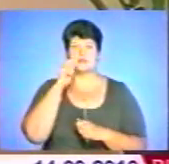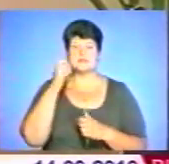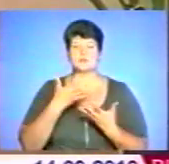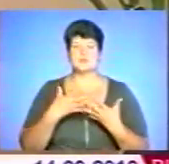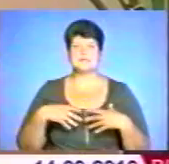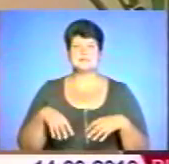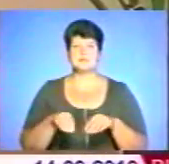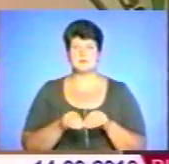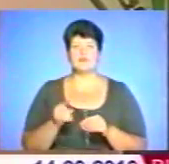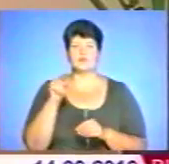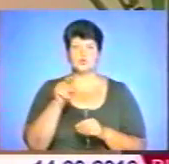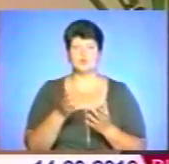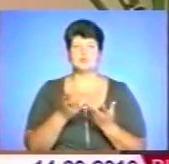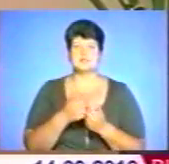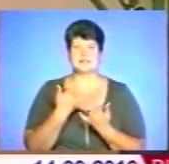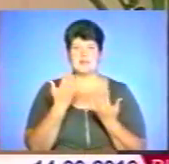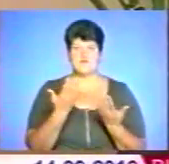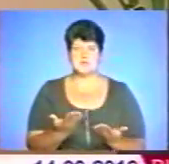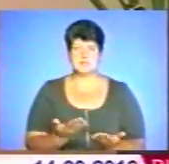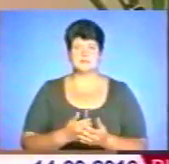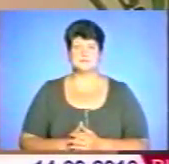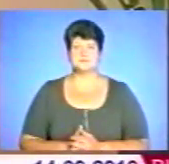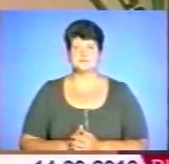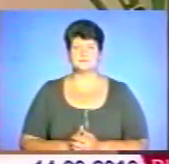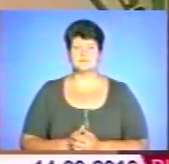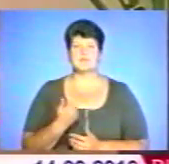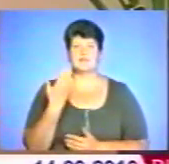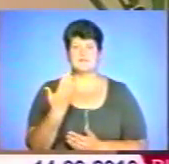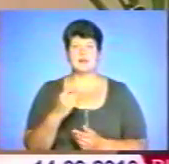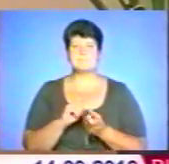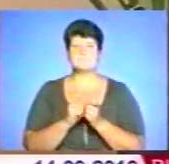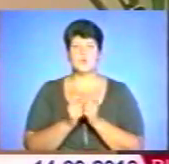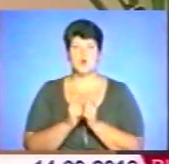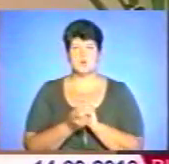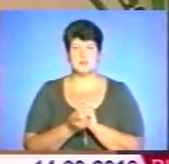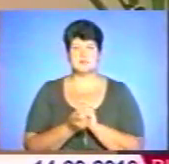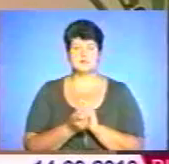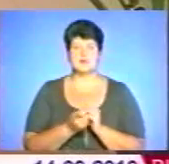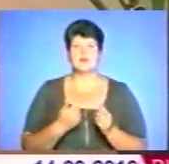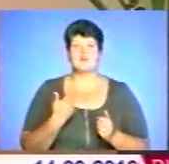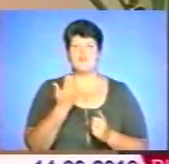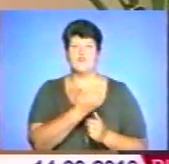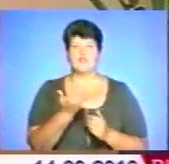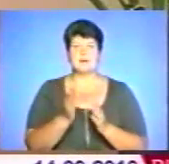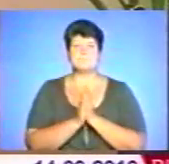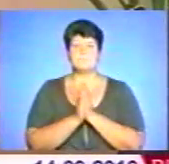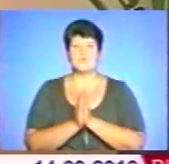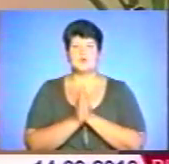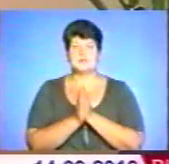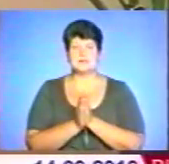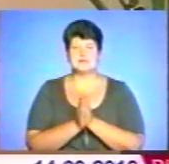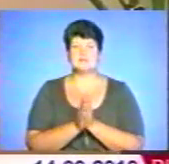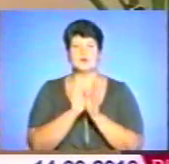в тому числі і для вас. Ви боролись, ви молились, ви